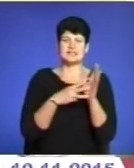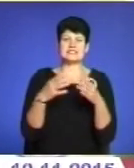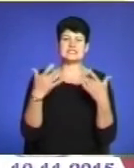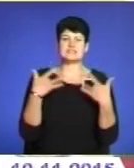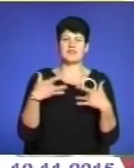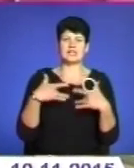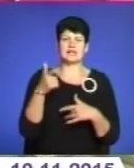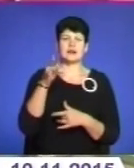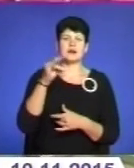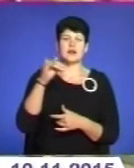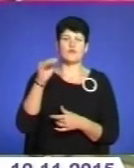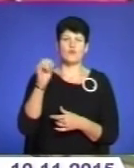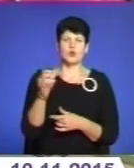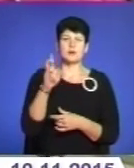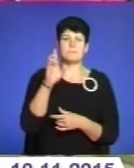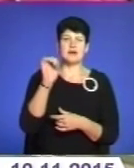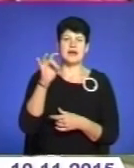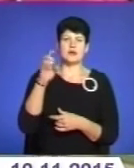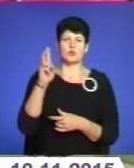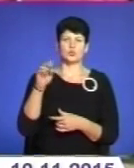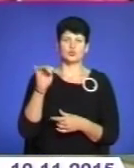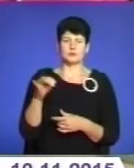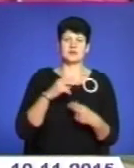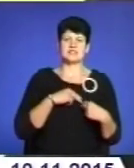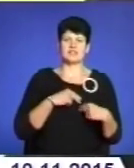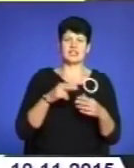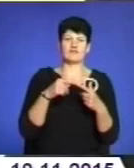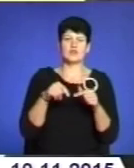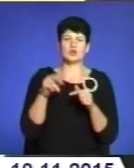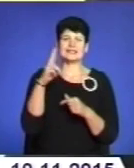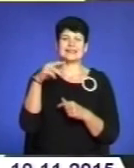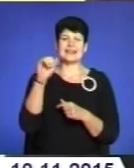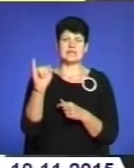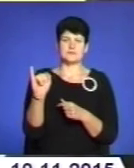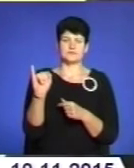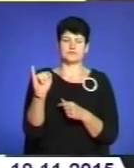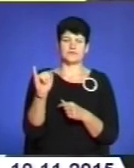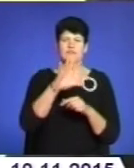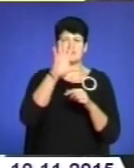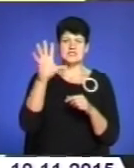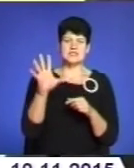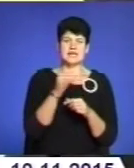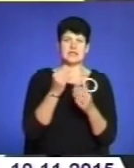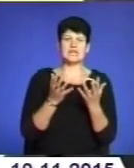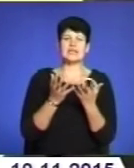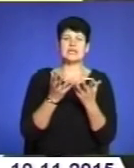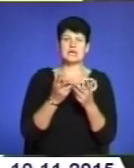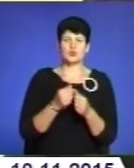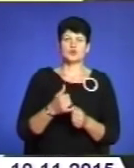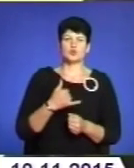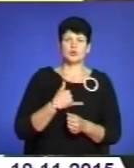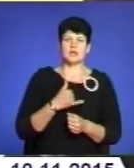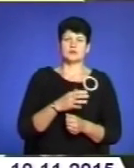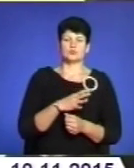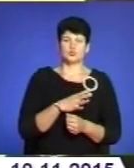Грифону, колишнього Беркуту, працівників райвідділів ДАІ. У всієї кількості в нас було по